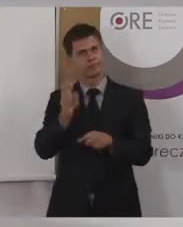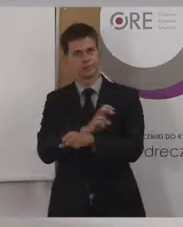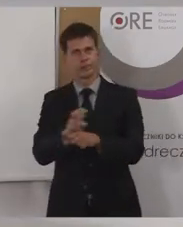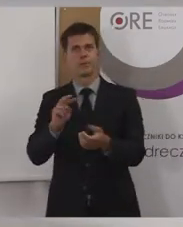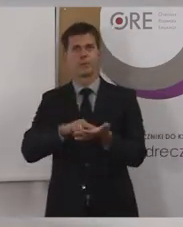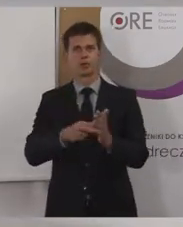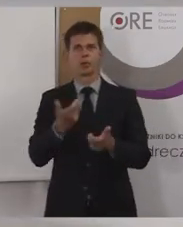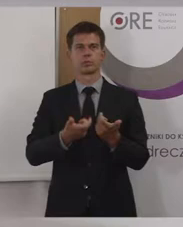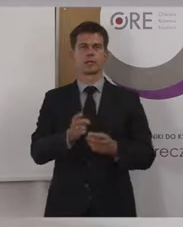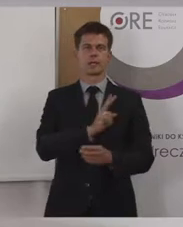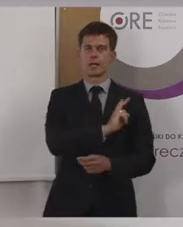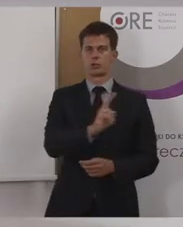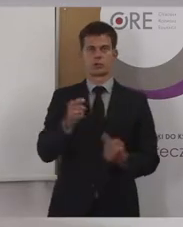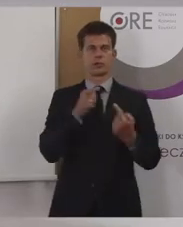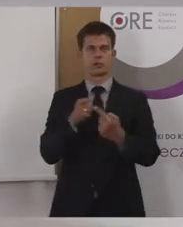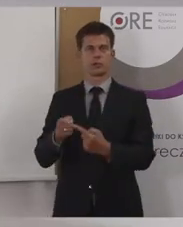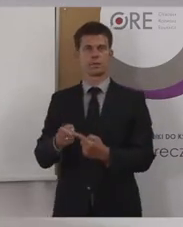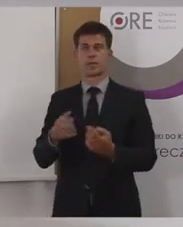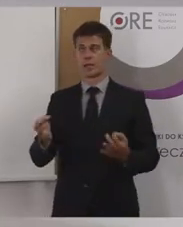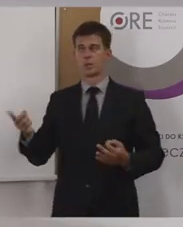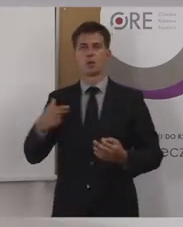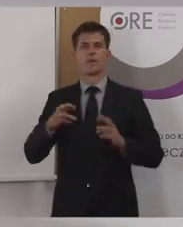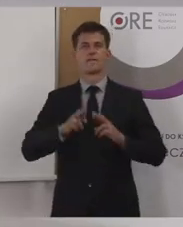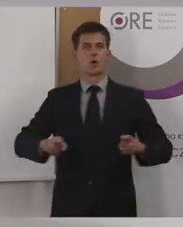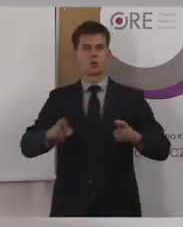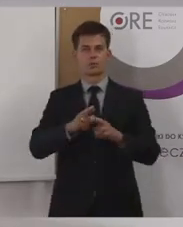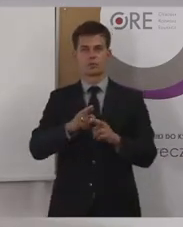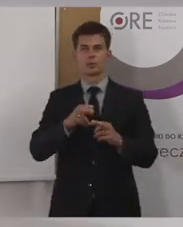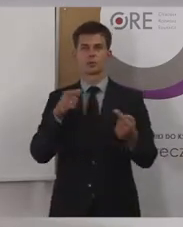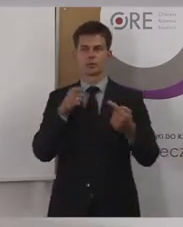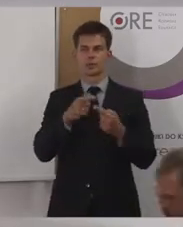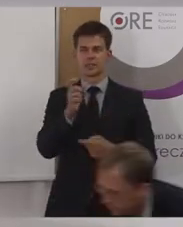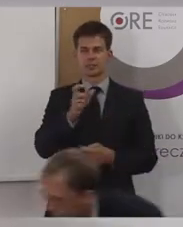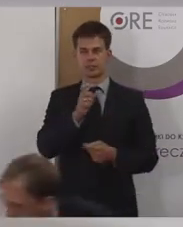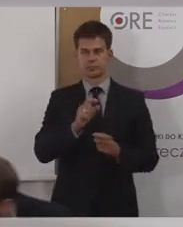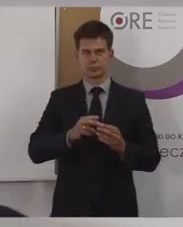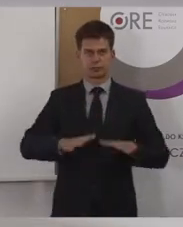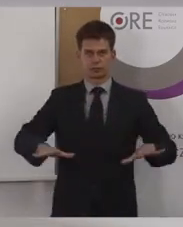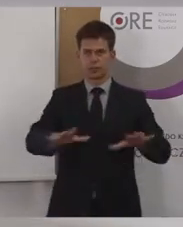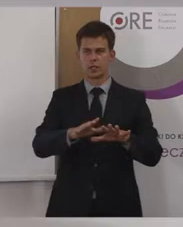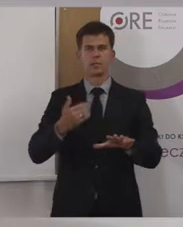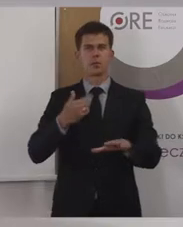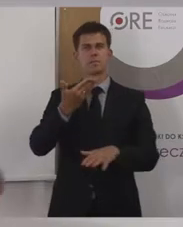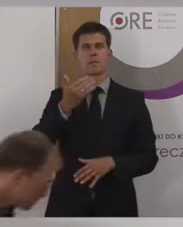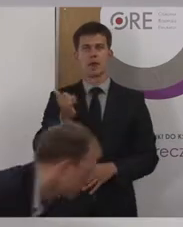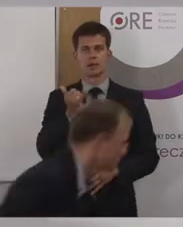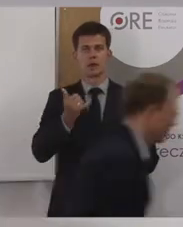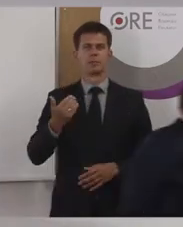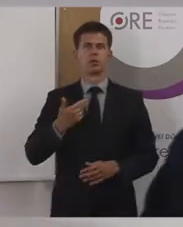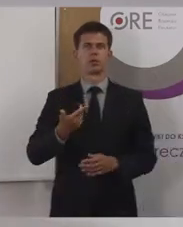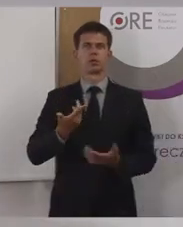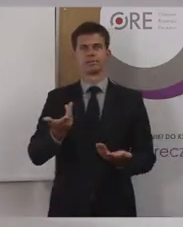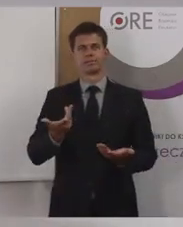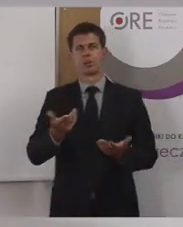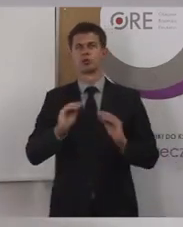jako Forum Dostępnej Cyberprzestrzeni przez ten czas od maja przeprowadziliśmy szkolenia. Tych szkoleń się